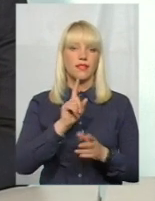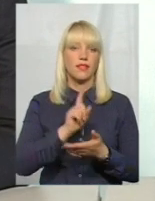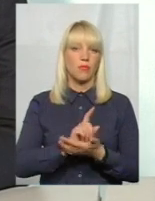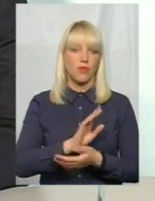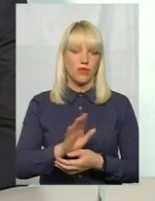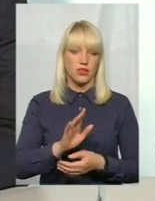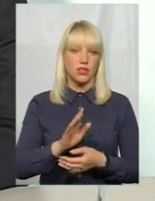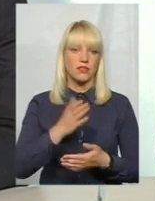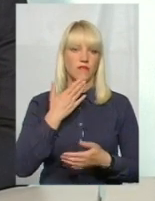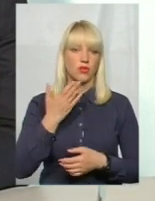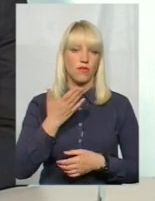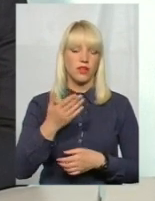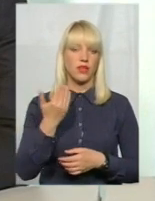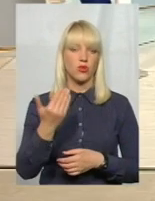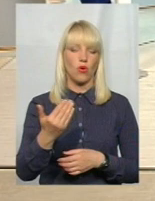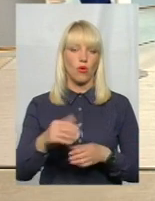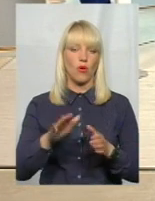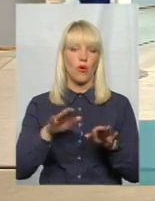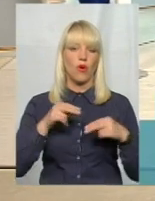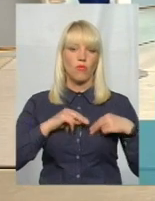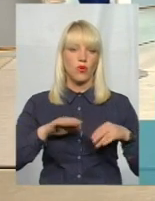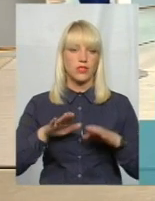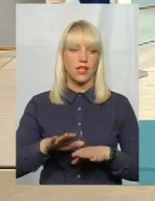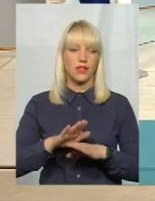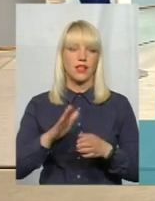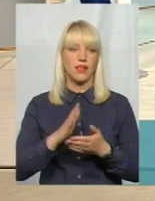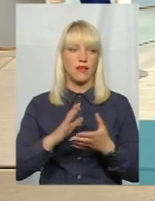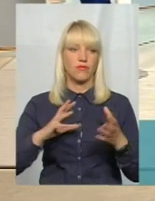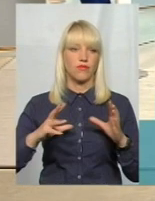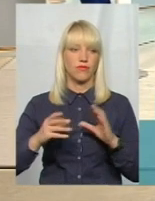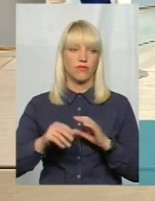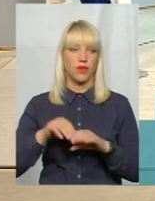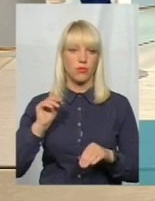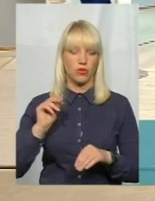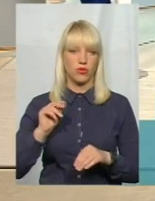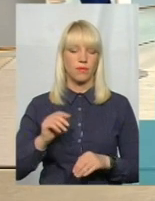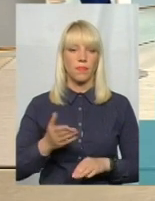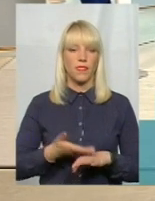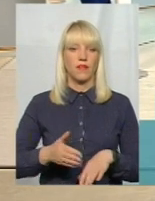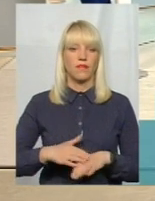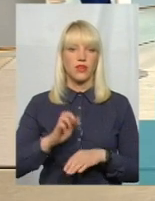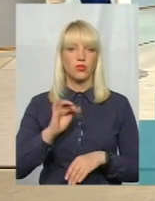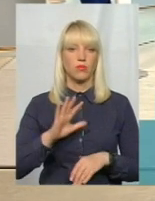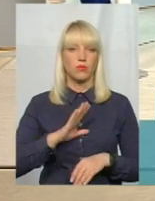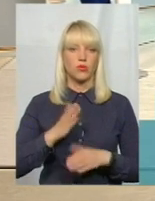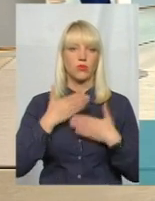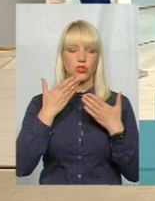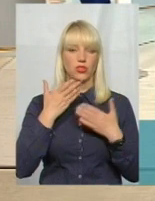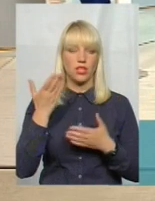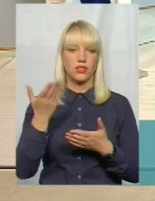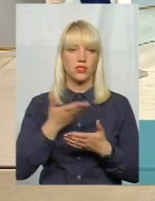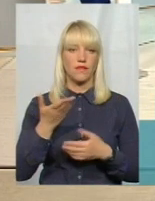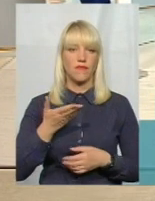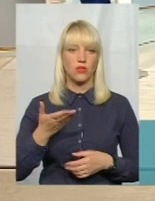посада є його невиборною. Угу. Дякую. Пане Миколе. Важко було б чекати сьогодні звіту, тому що